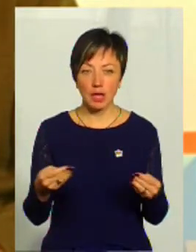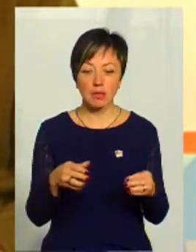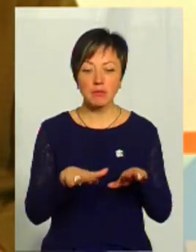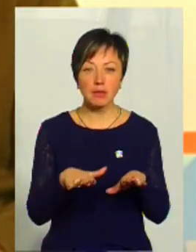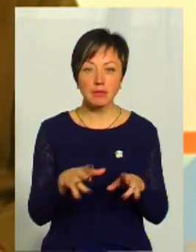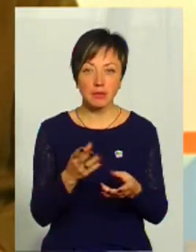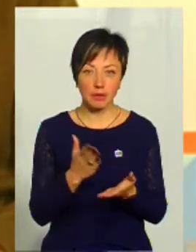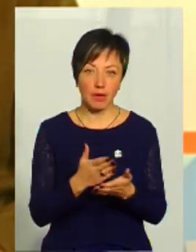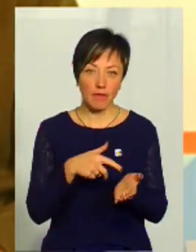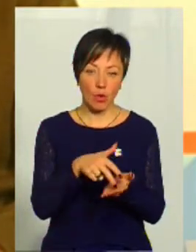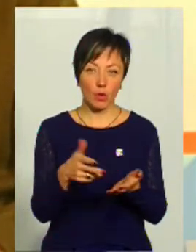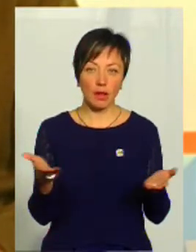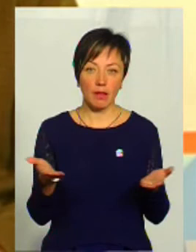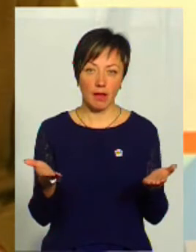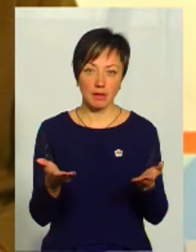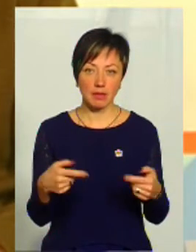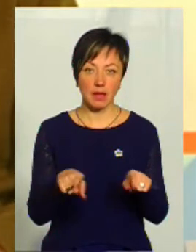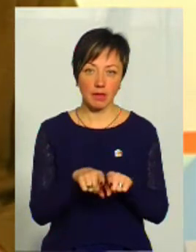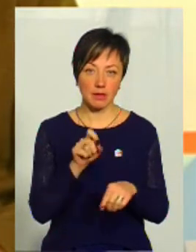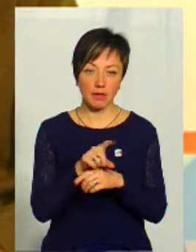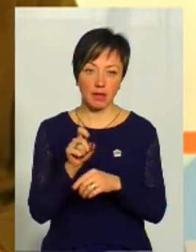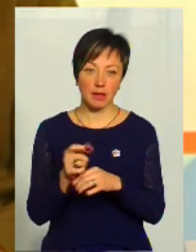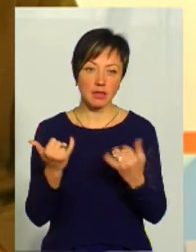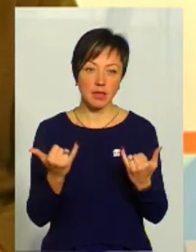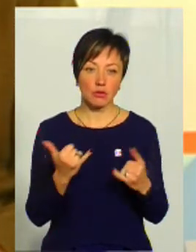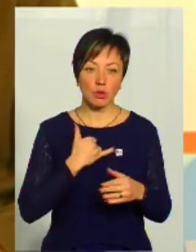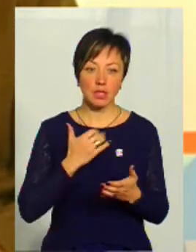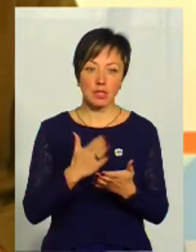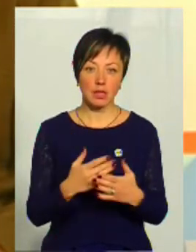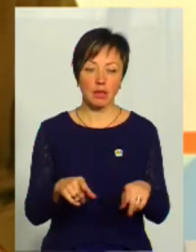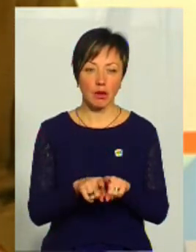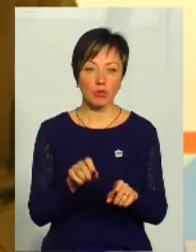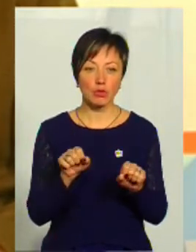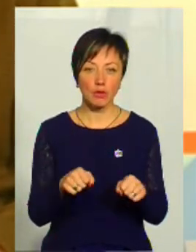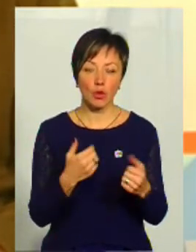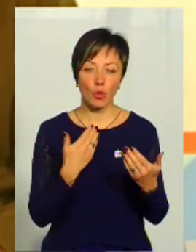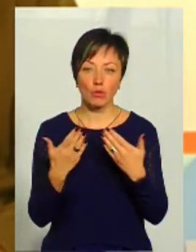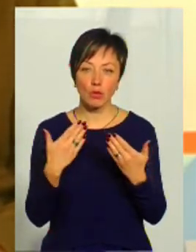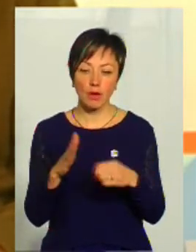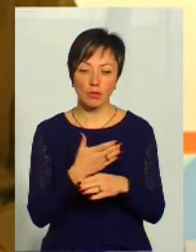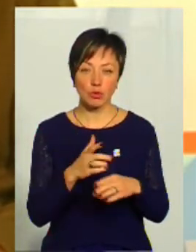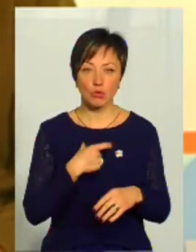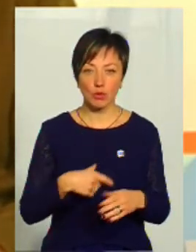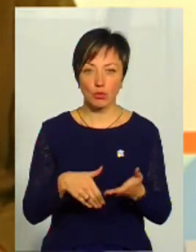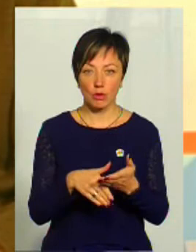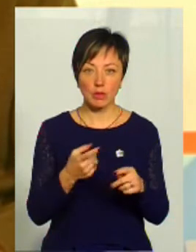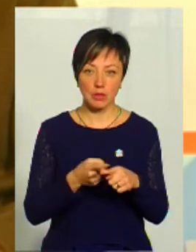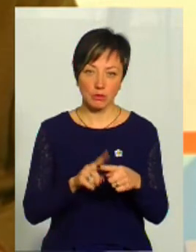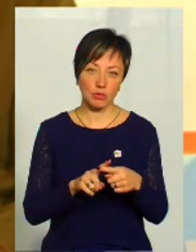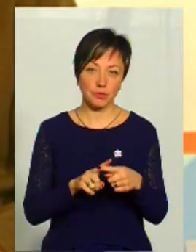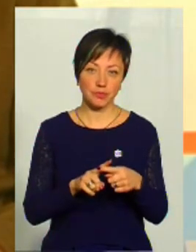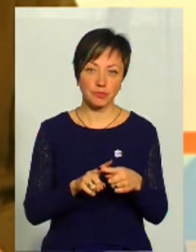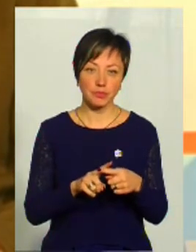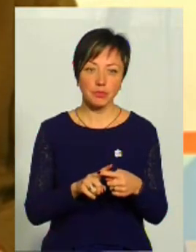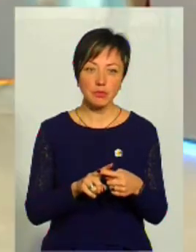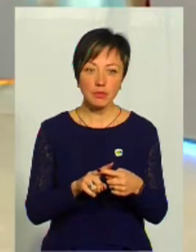локації, коли виходили на якісь такі завдання. Зараз в нас є така можливість комунікувати між собою за допомогою такого